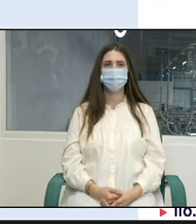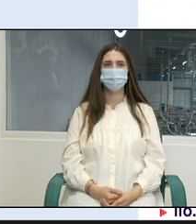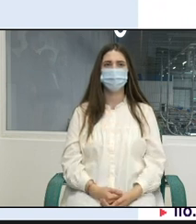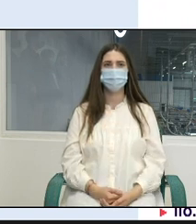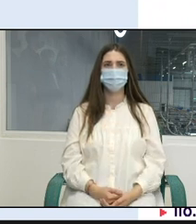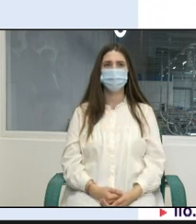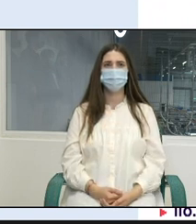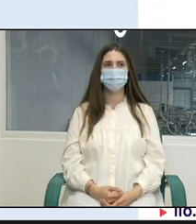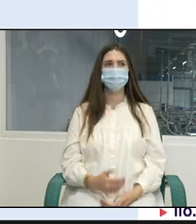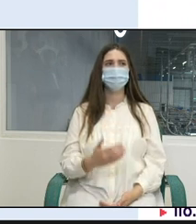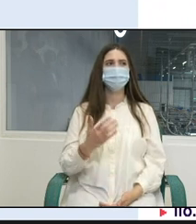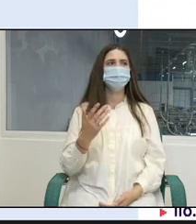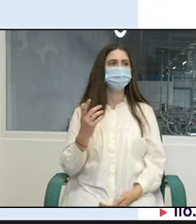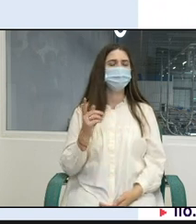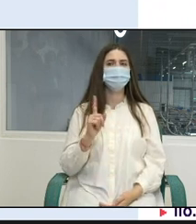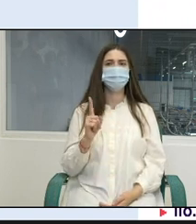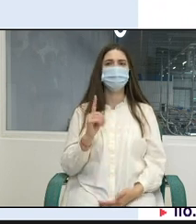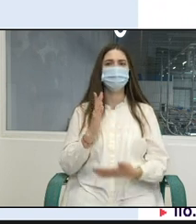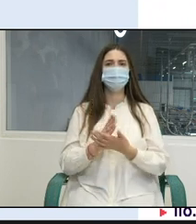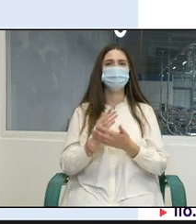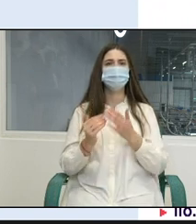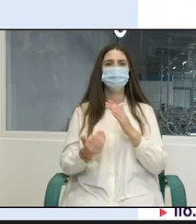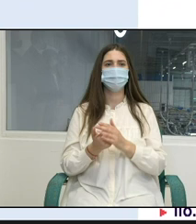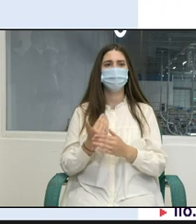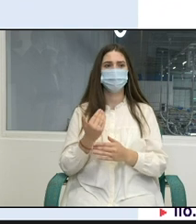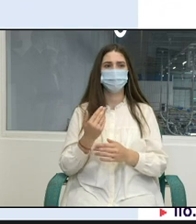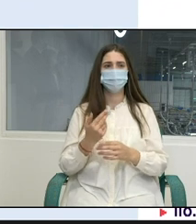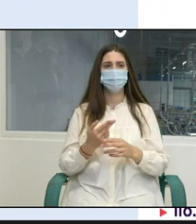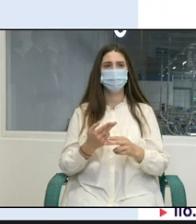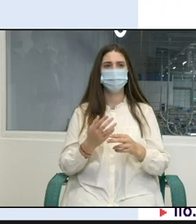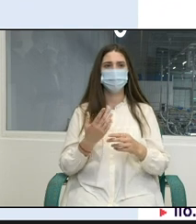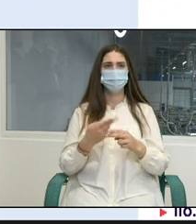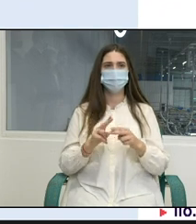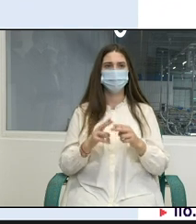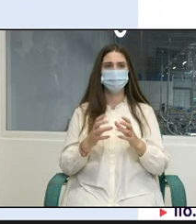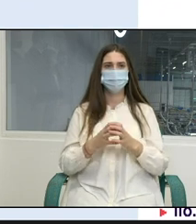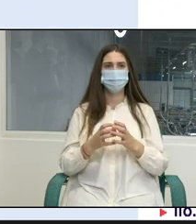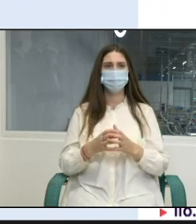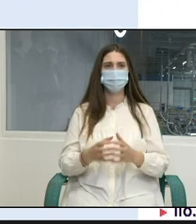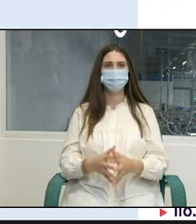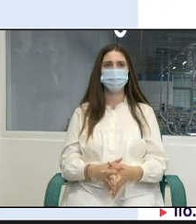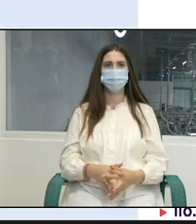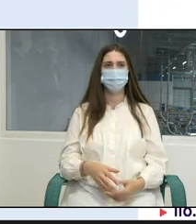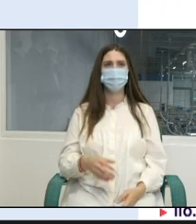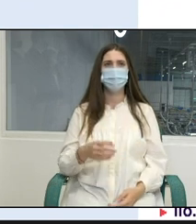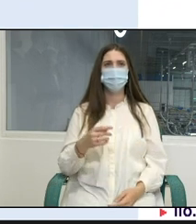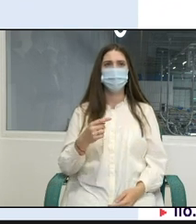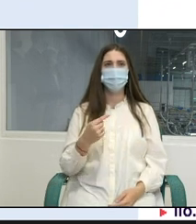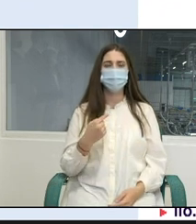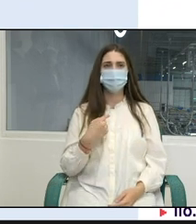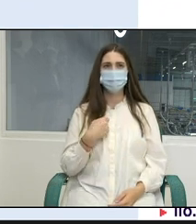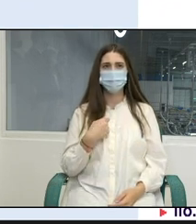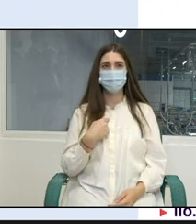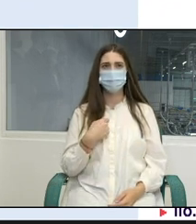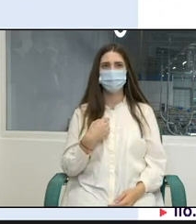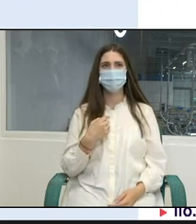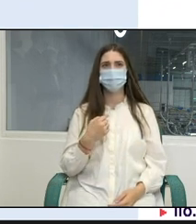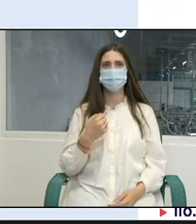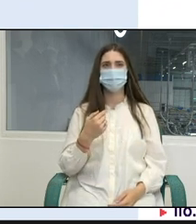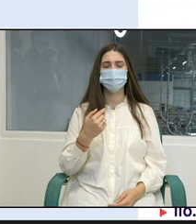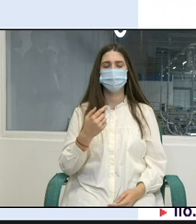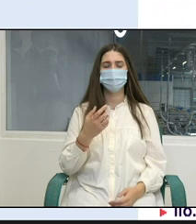deci, ce este nou în acest program? În primul rând, noi am încercat să fim mai